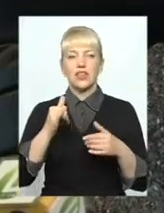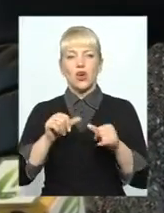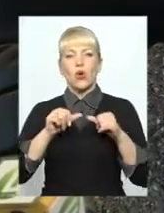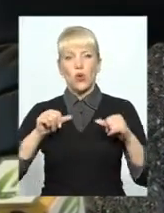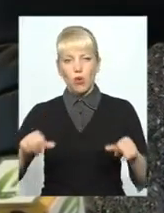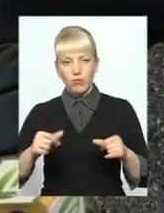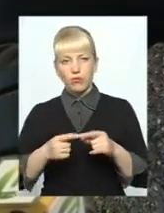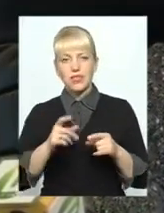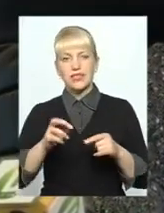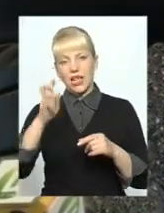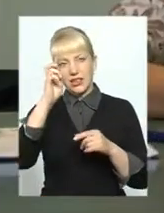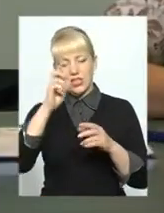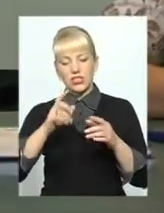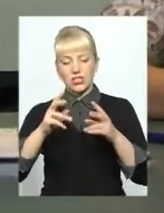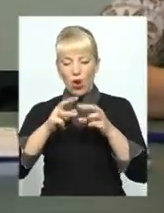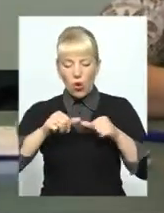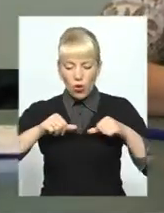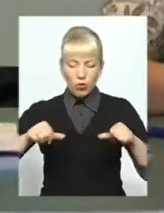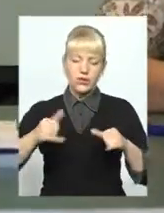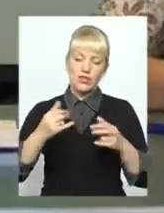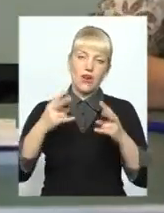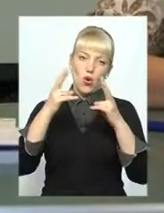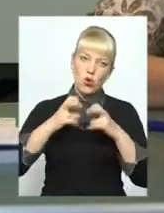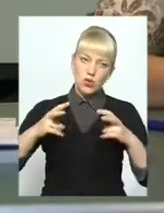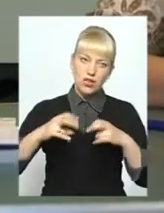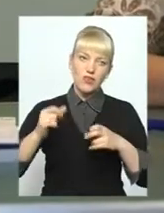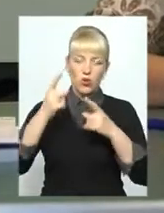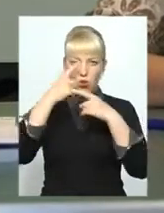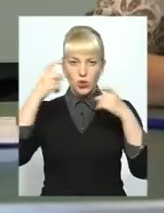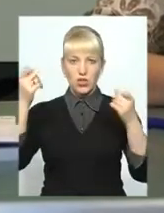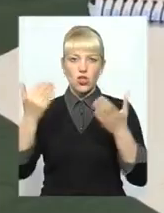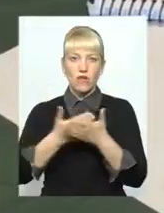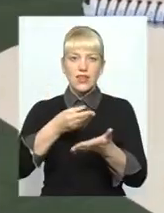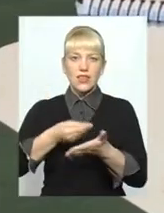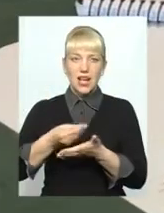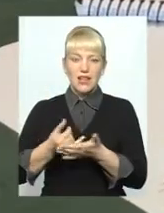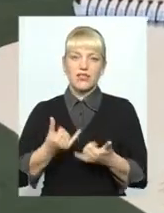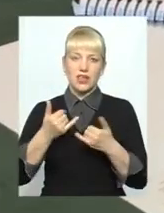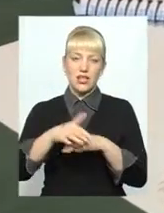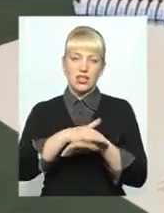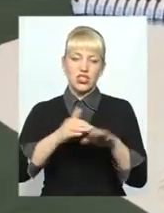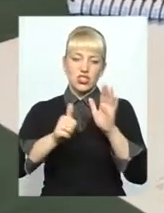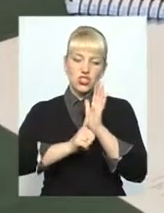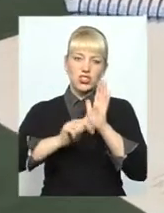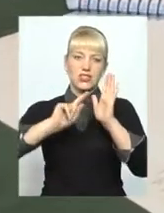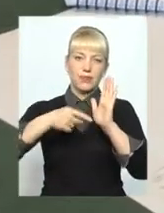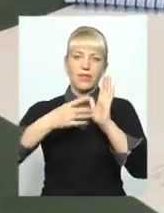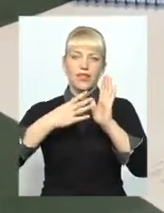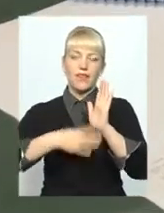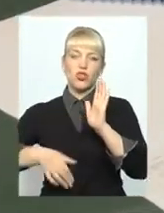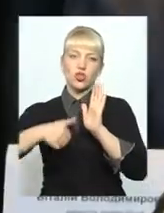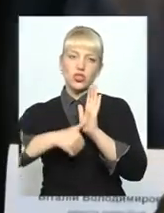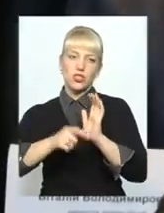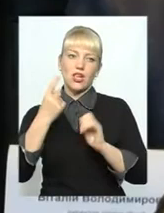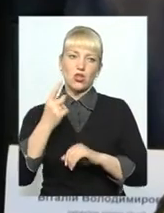у сфері комунпослуг, таки розібралися з цифрами і оголосили новий тариф для населення – 6 гривень 96 копійок за один кубічний